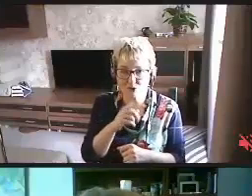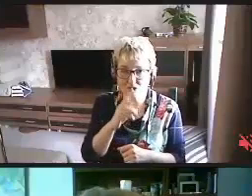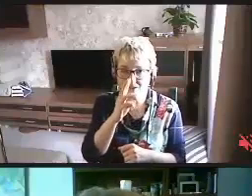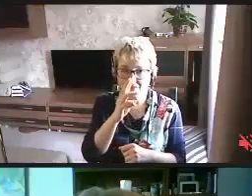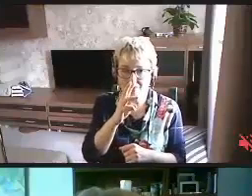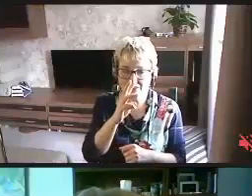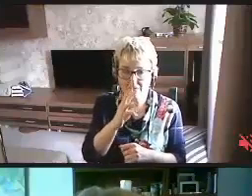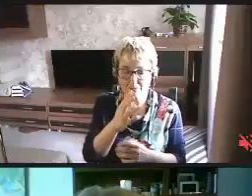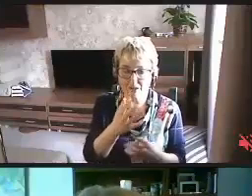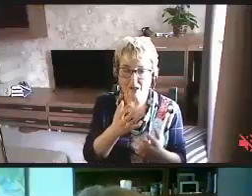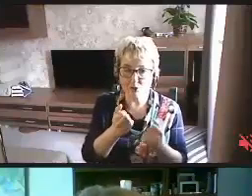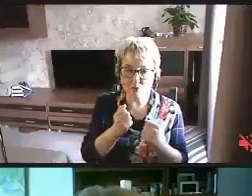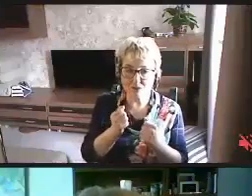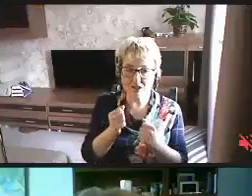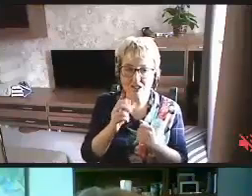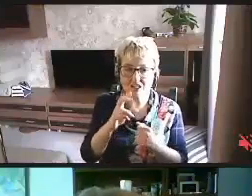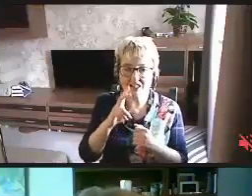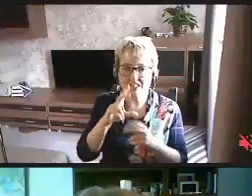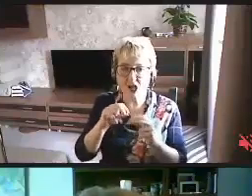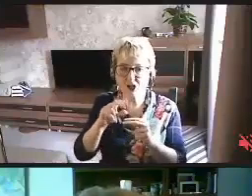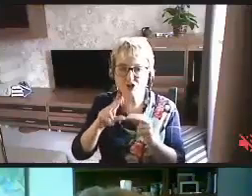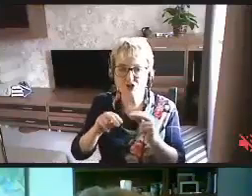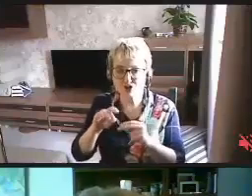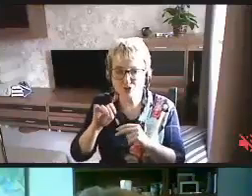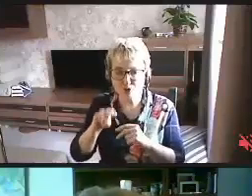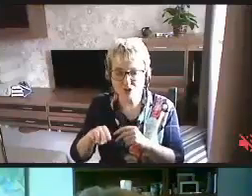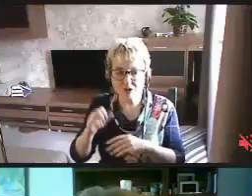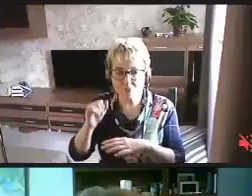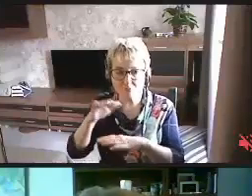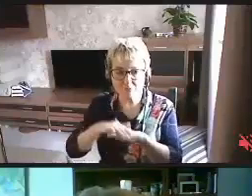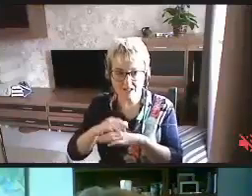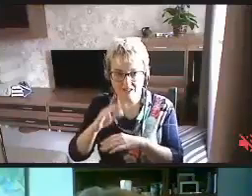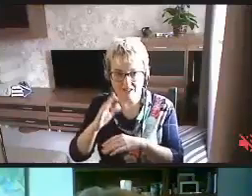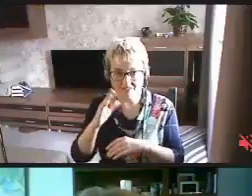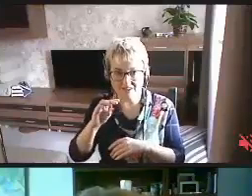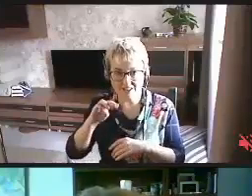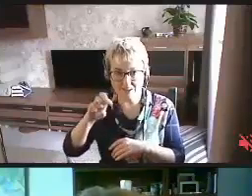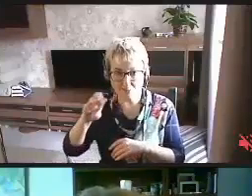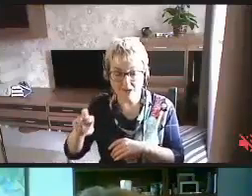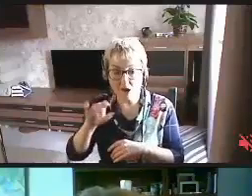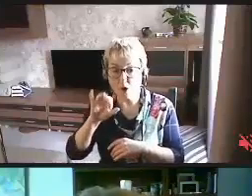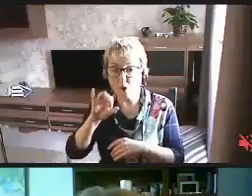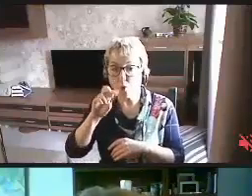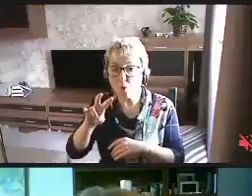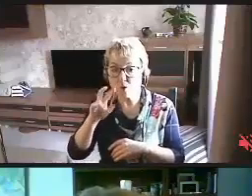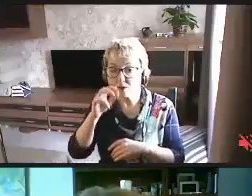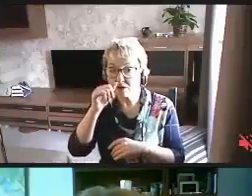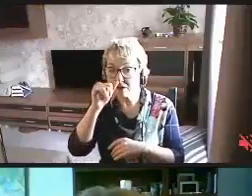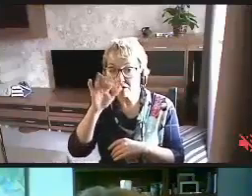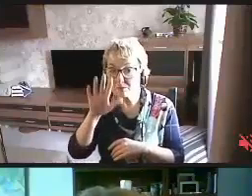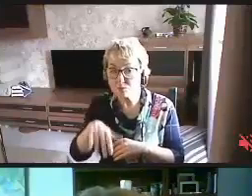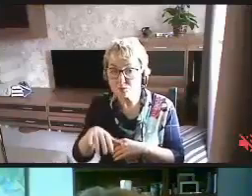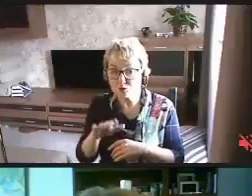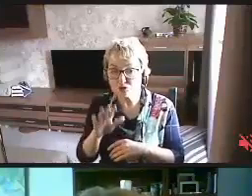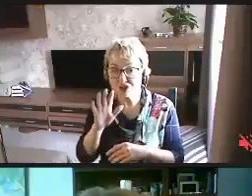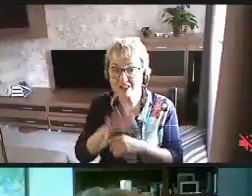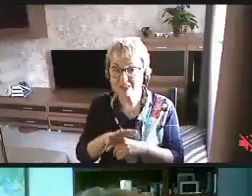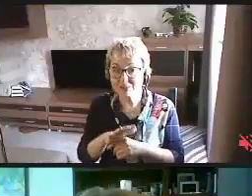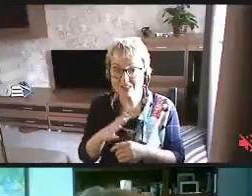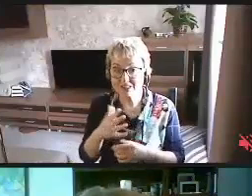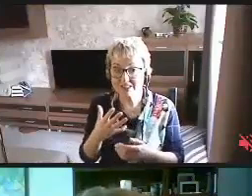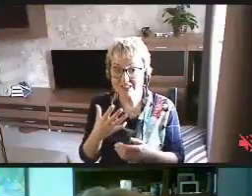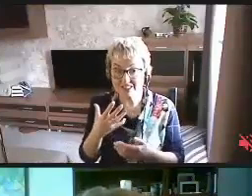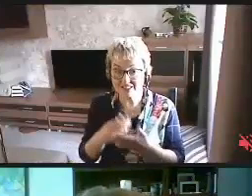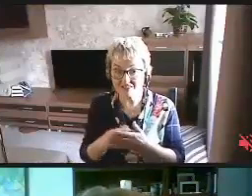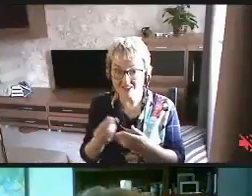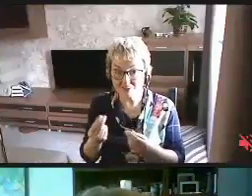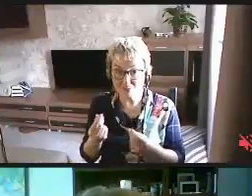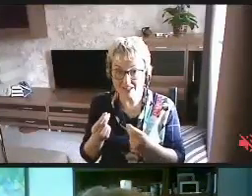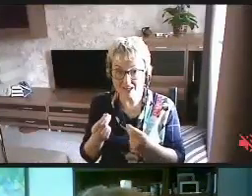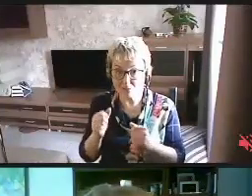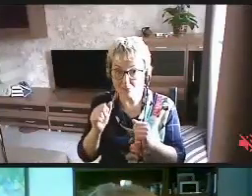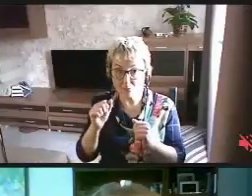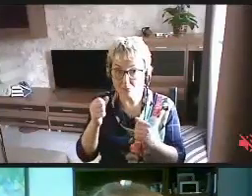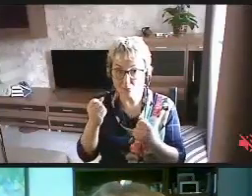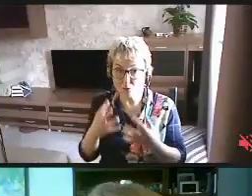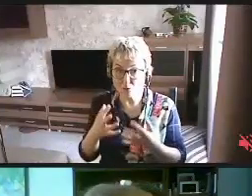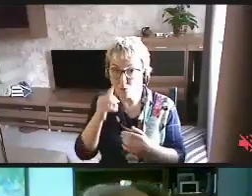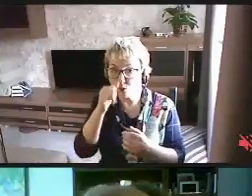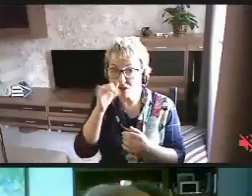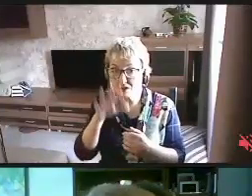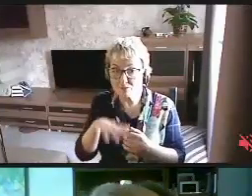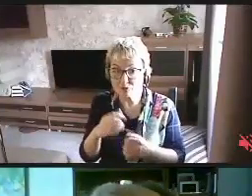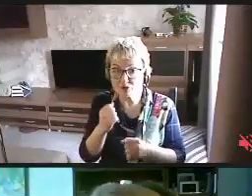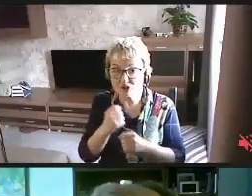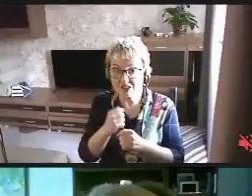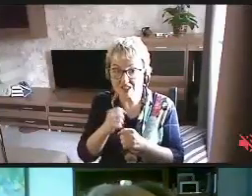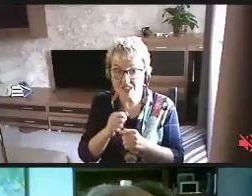на счет в банке ВТБ и он не может распорядиться своими деньгами. Просто он не